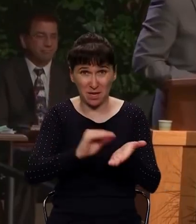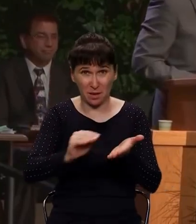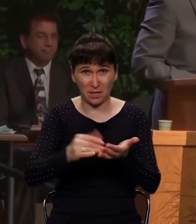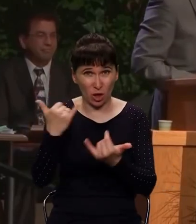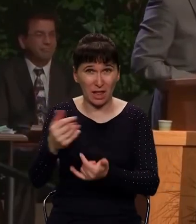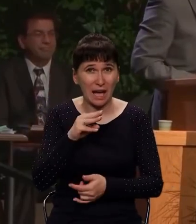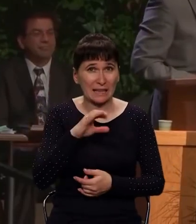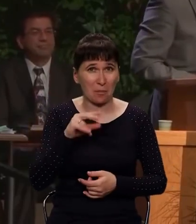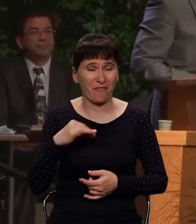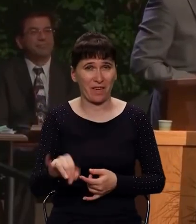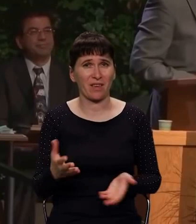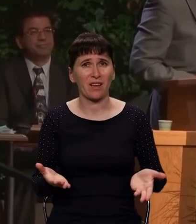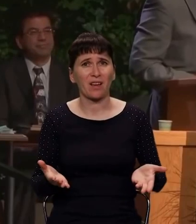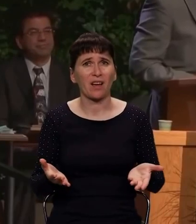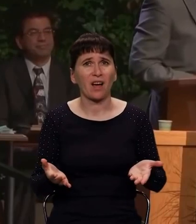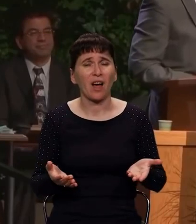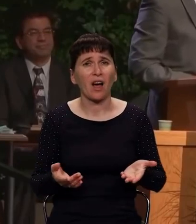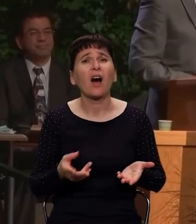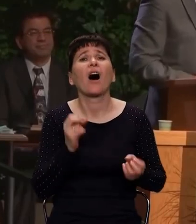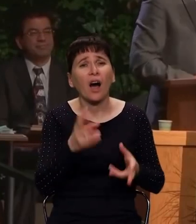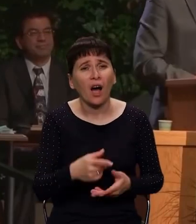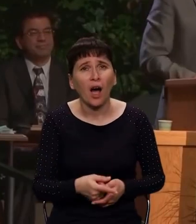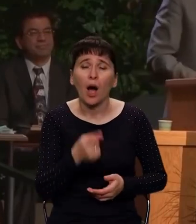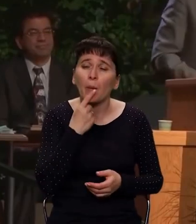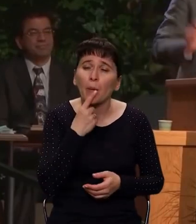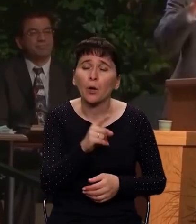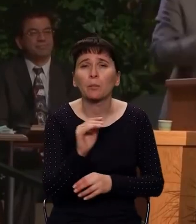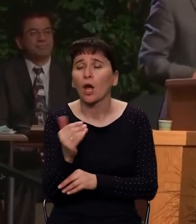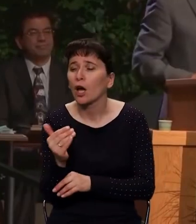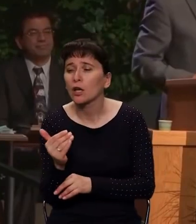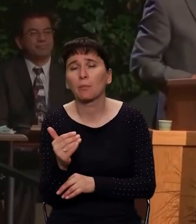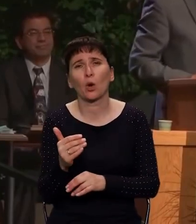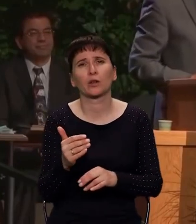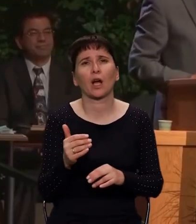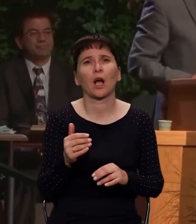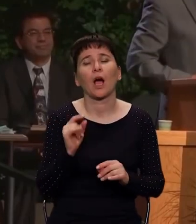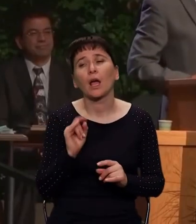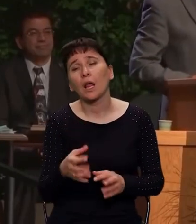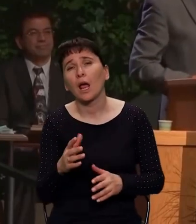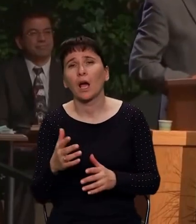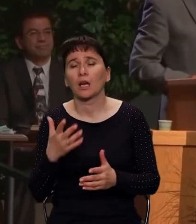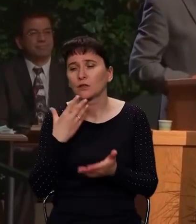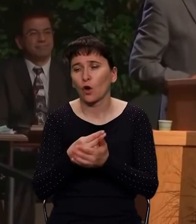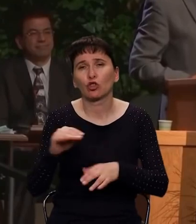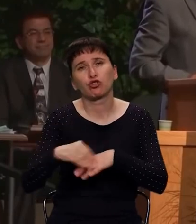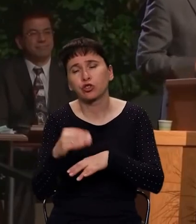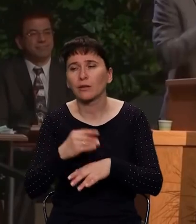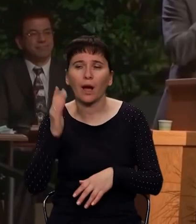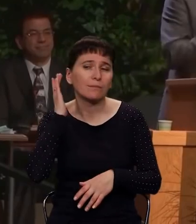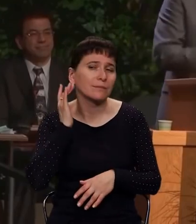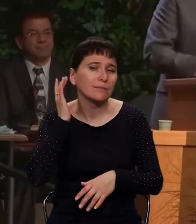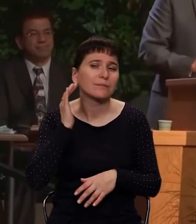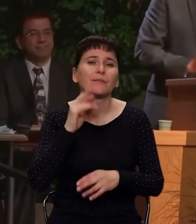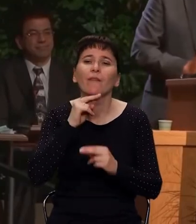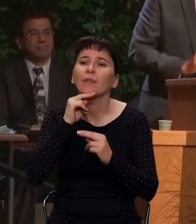о чем идет речь? Взрослые люди, попробуйте ребенку пощекотать или мужу или жене, это приятно, и